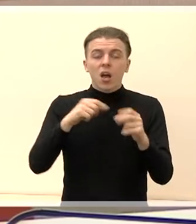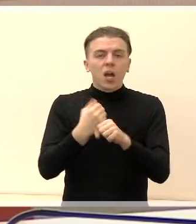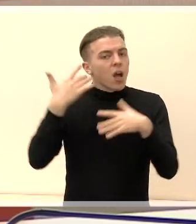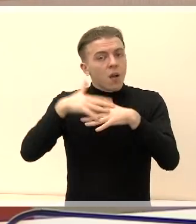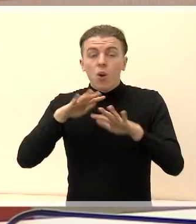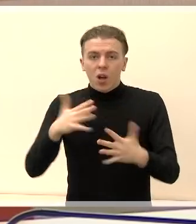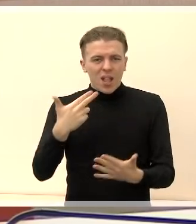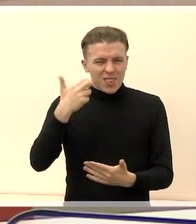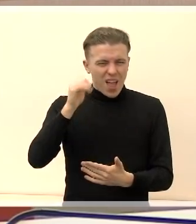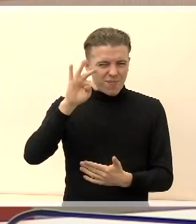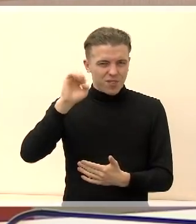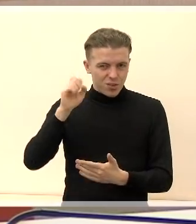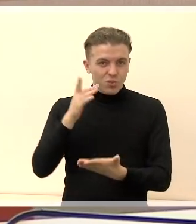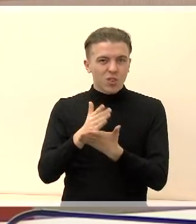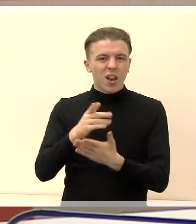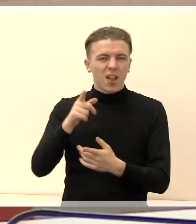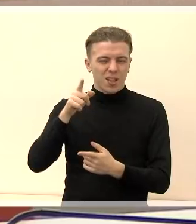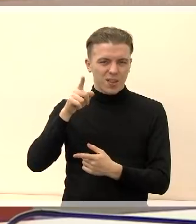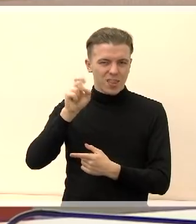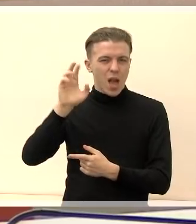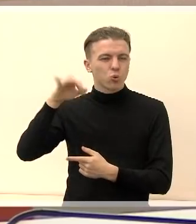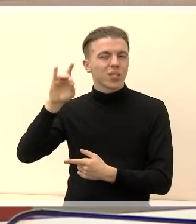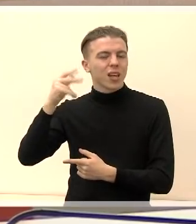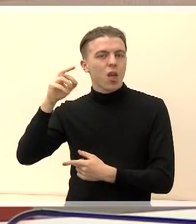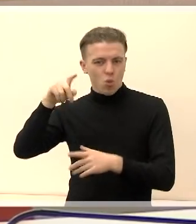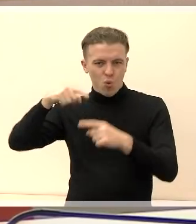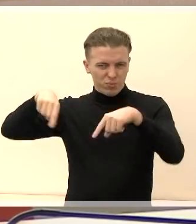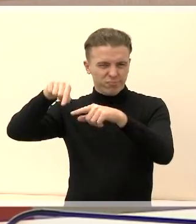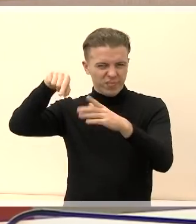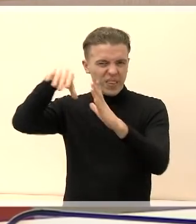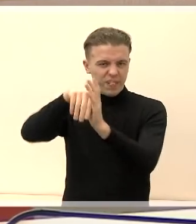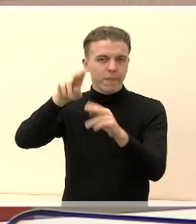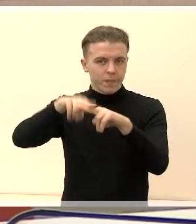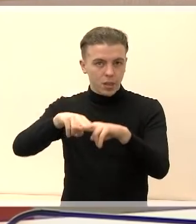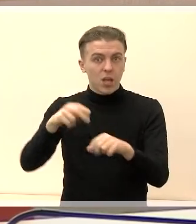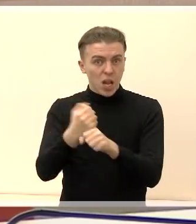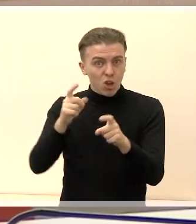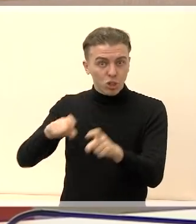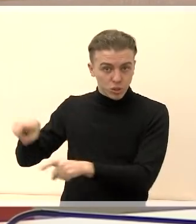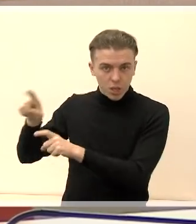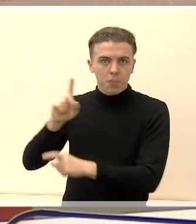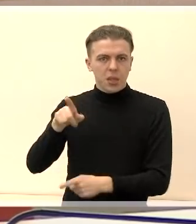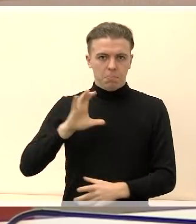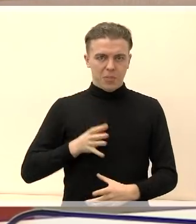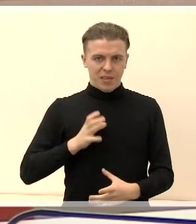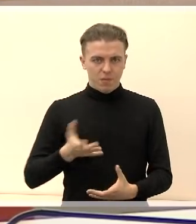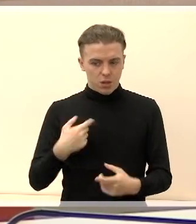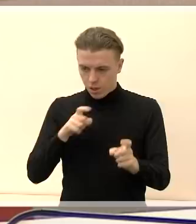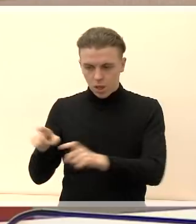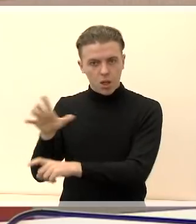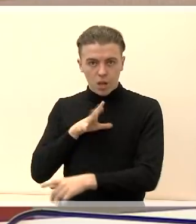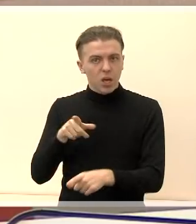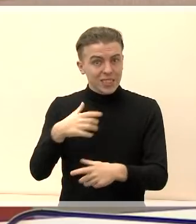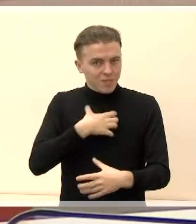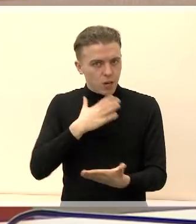naftos bazai, kada stovį darėjus gyrėnų kvartalę, kad ją savo laiku reikia iškelti, bet jį yra privati. Tai čia yra aktuolūs